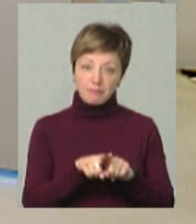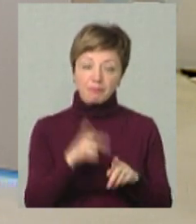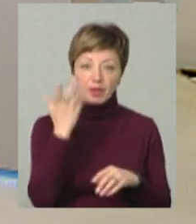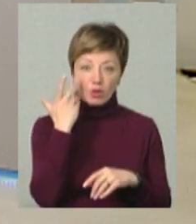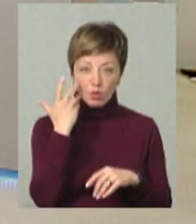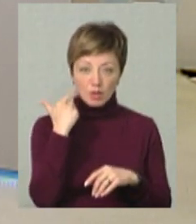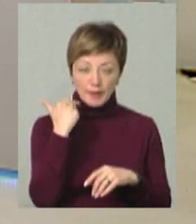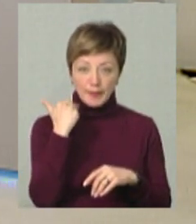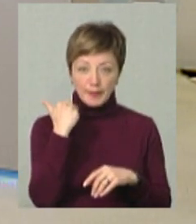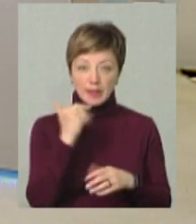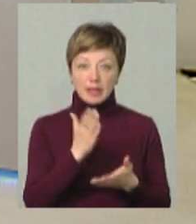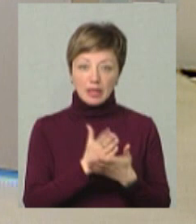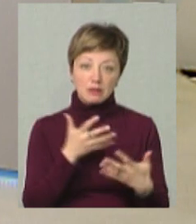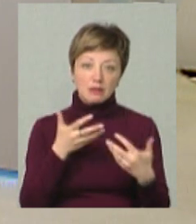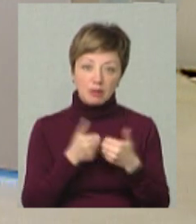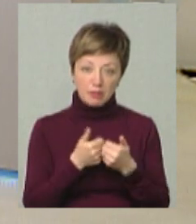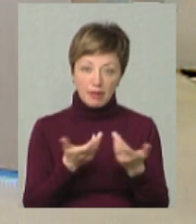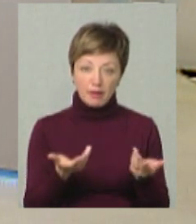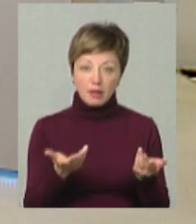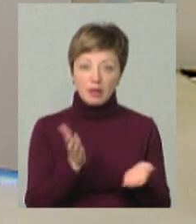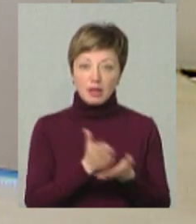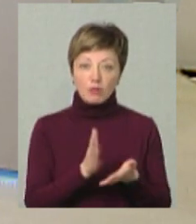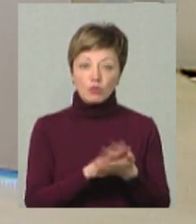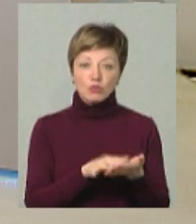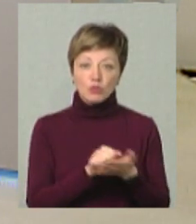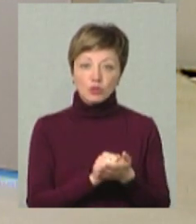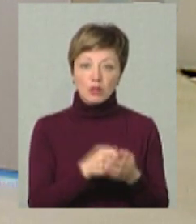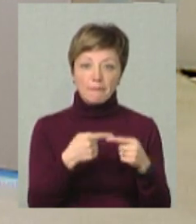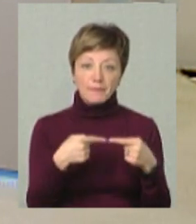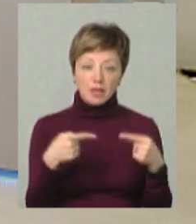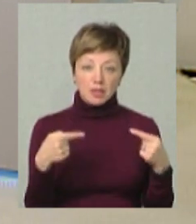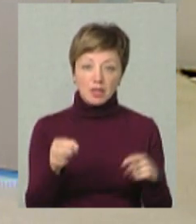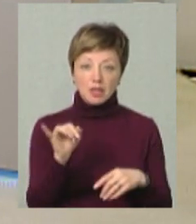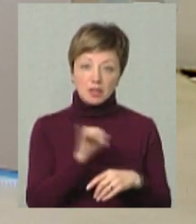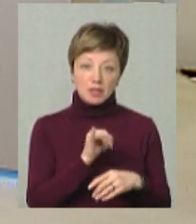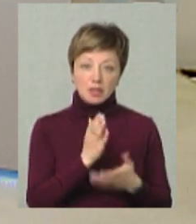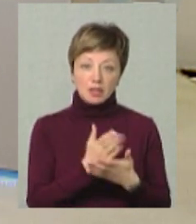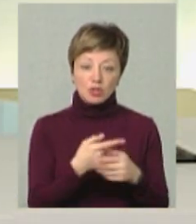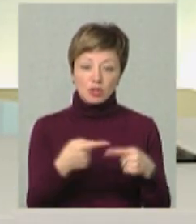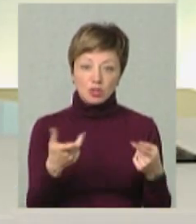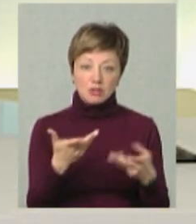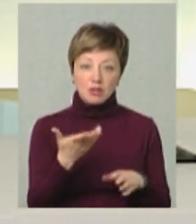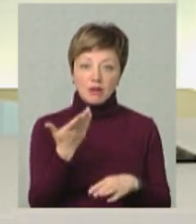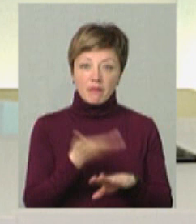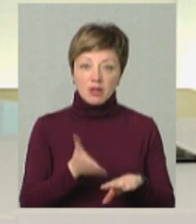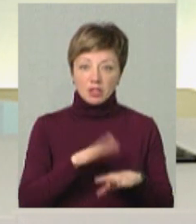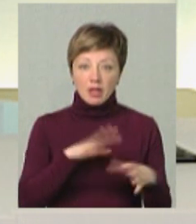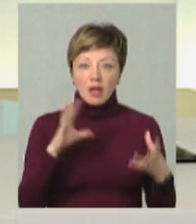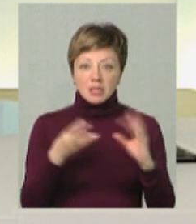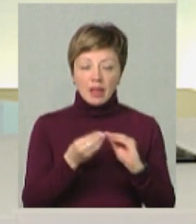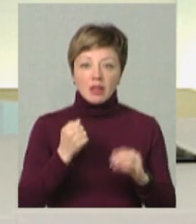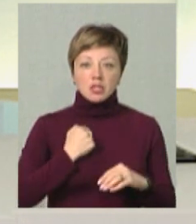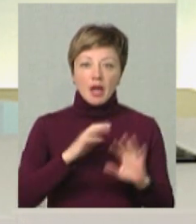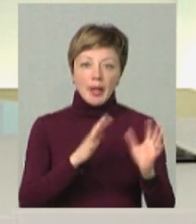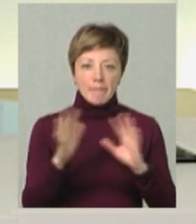Коли є ДТП, є якісь пошкодження майна, є інші важчі наслідки, на жаль,